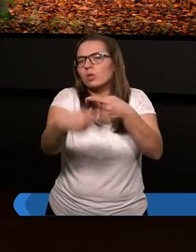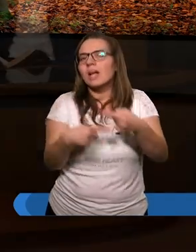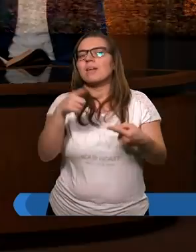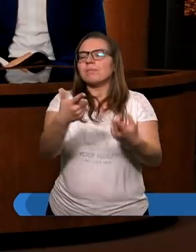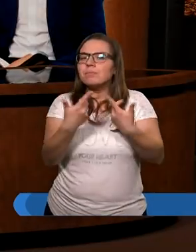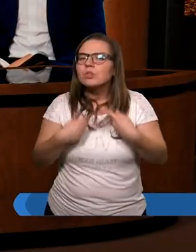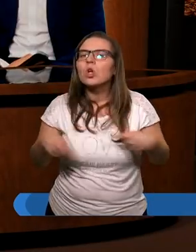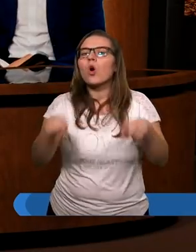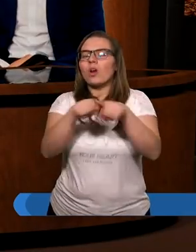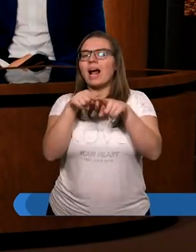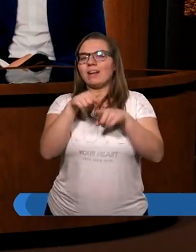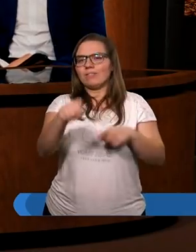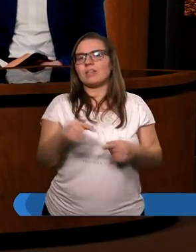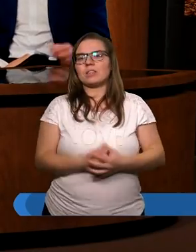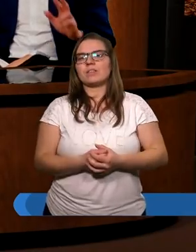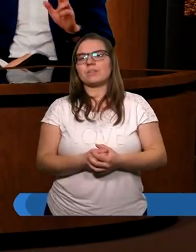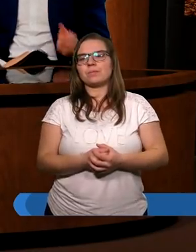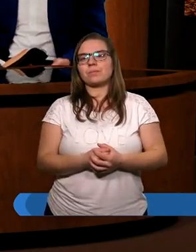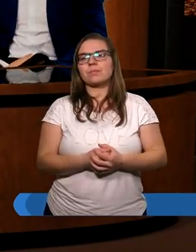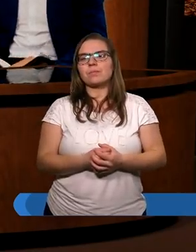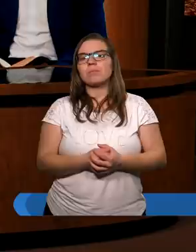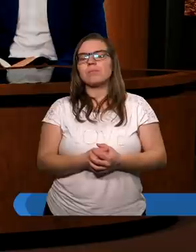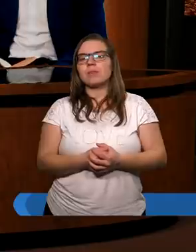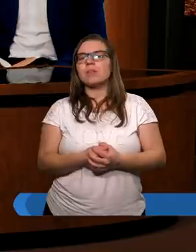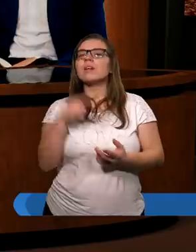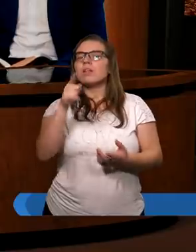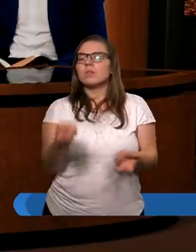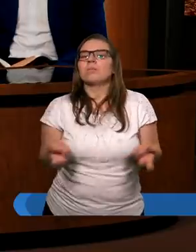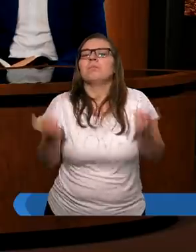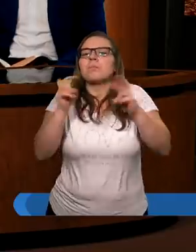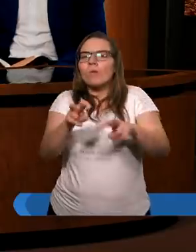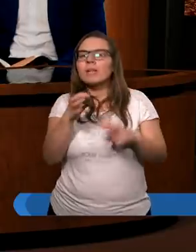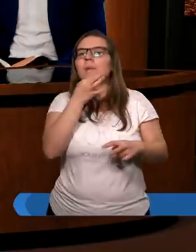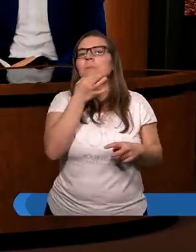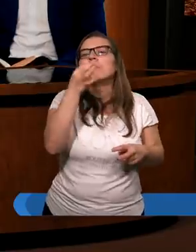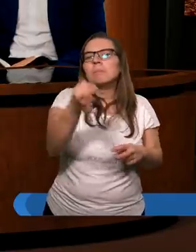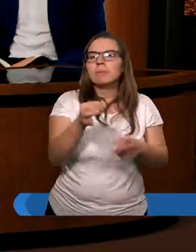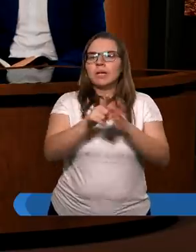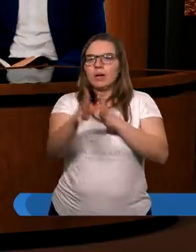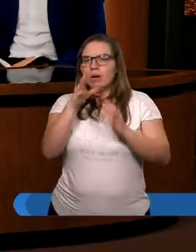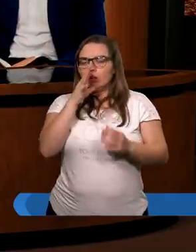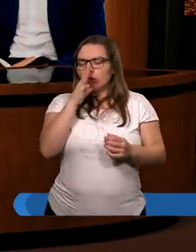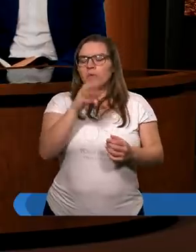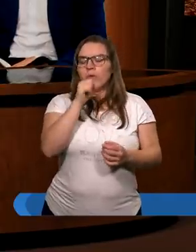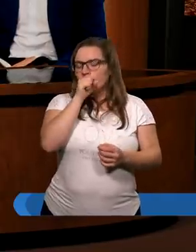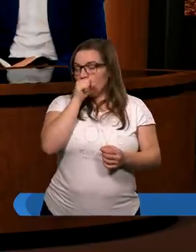nawet ekonomiczne. Tak, tak. I teraz powstało pytanie dla Żydów,